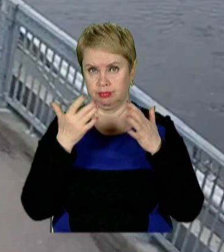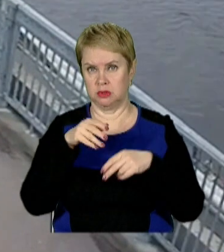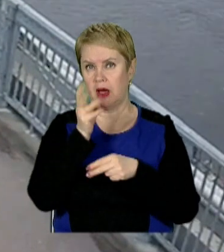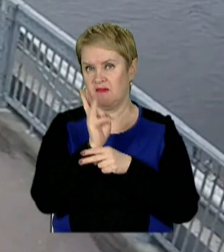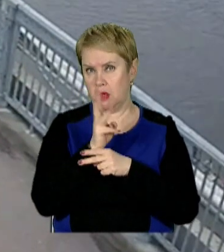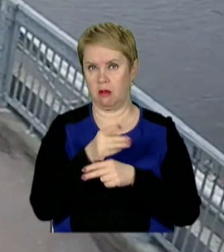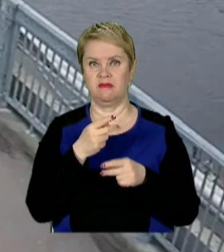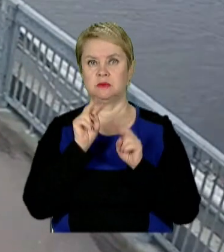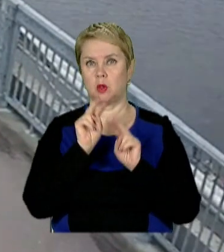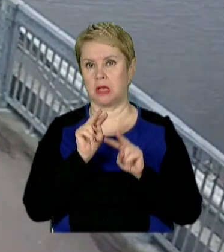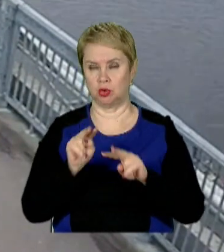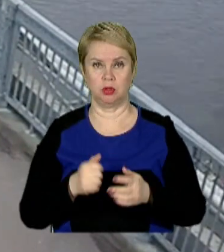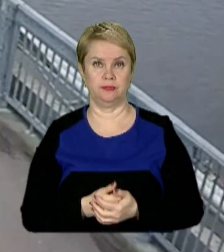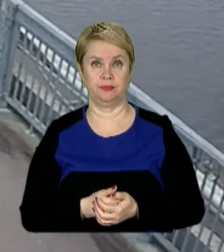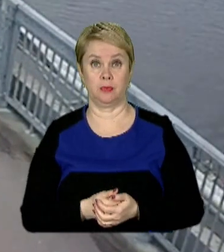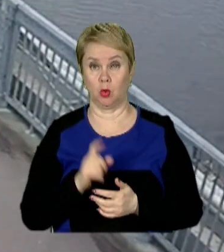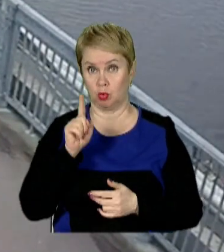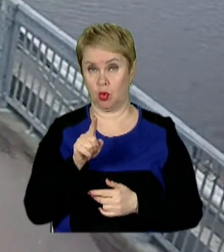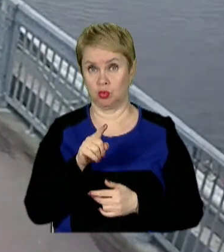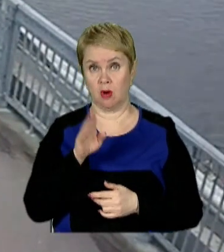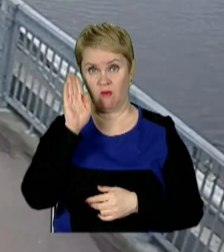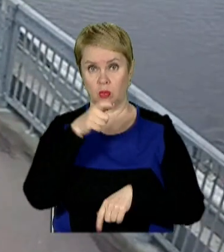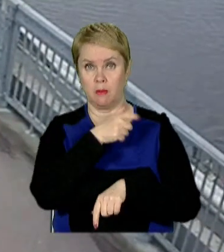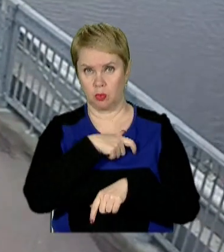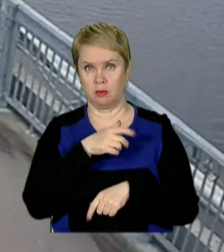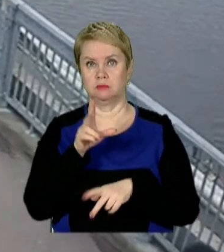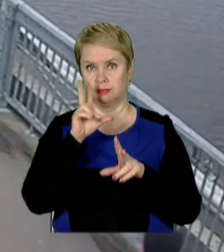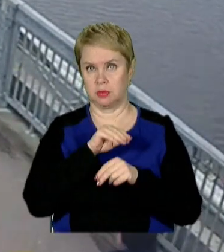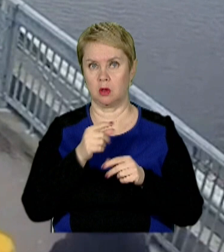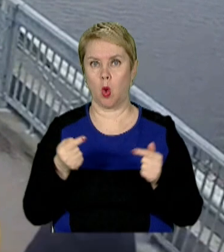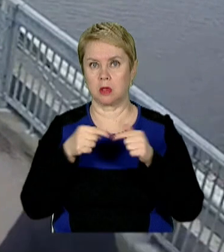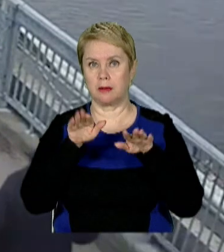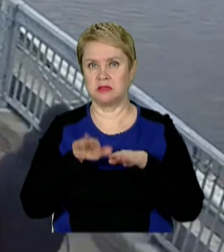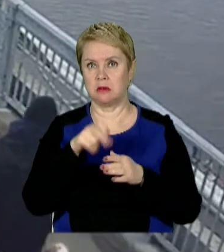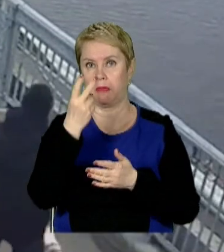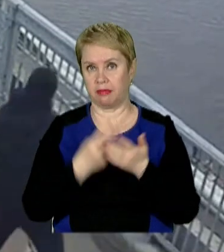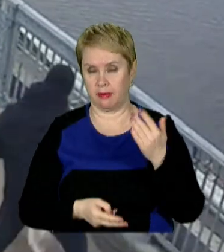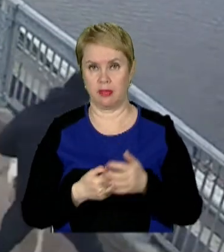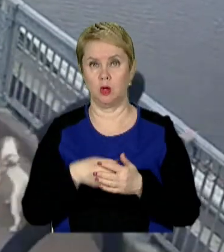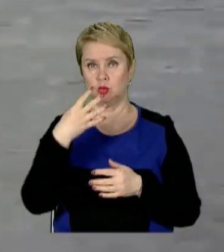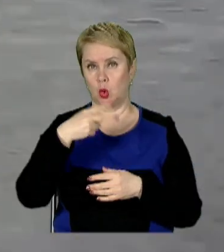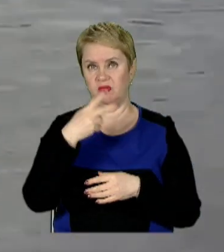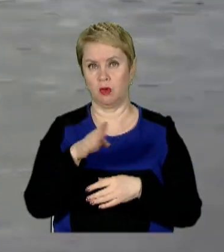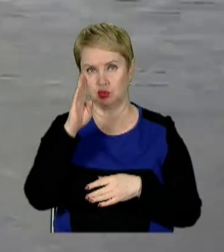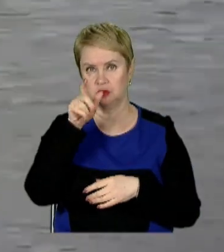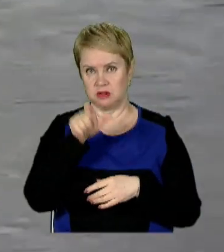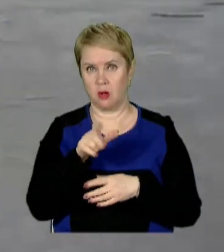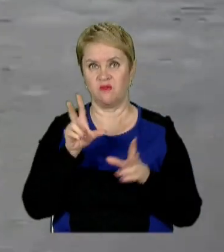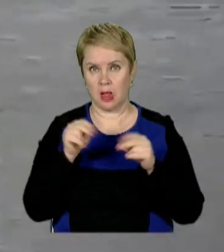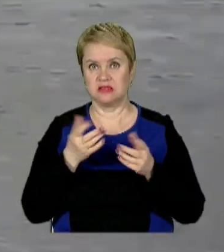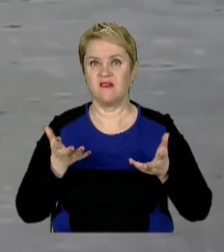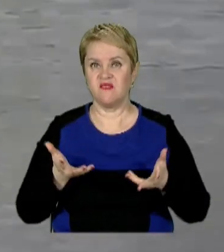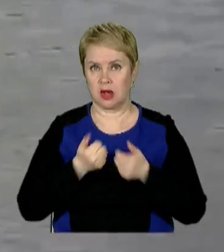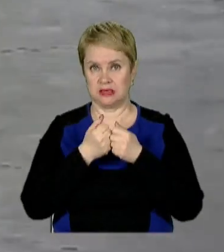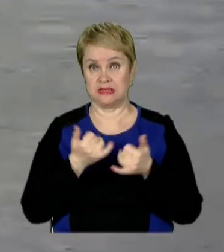зафільмували камери відеоспостереження. Тож водний патруль зміг визначити конкретне місце падіння. 42-річного містянина вдалося